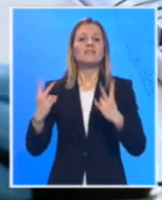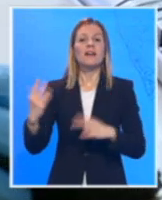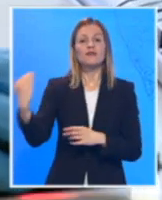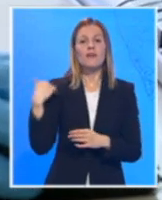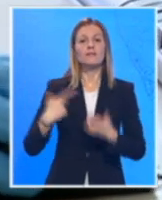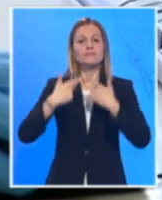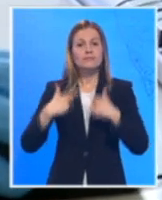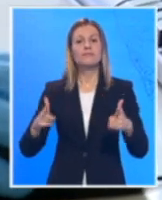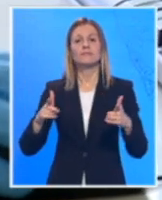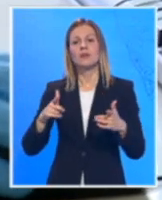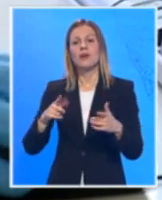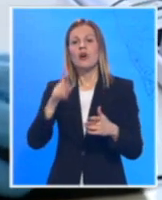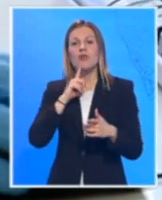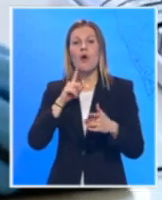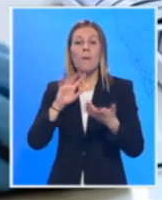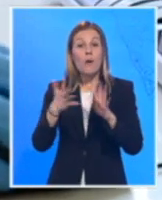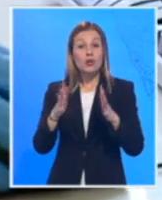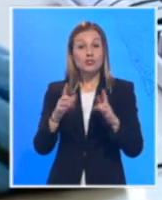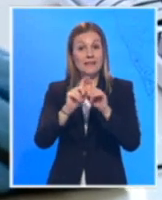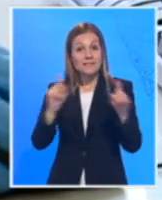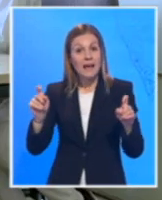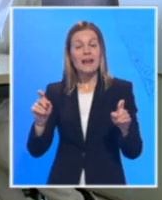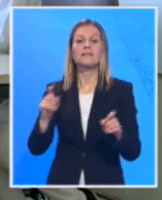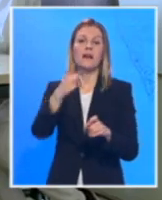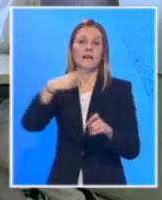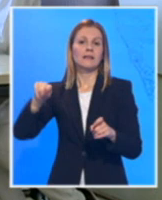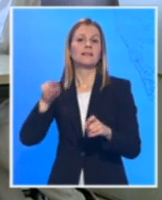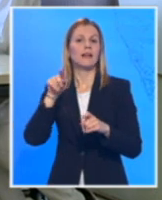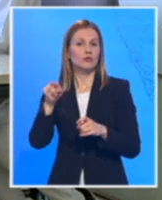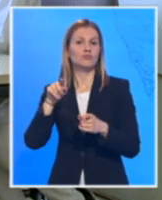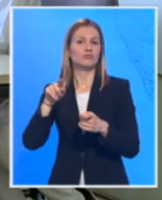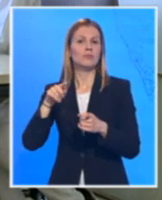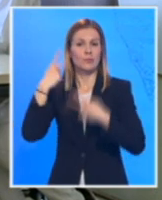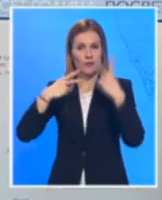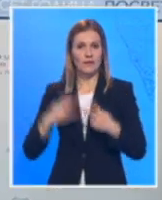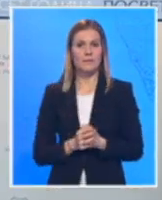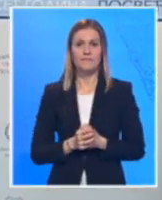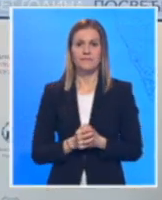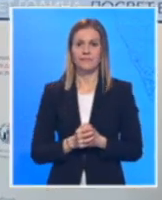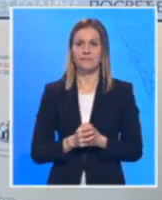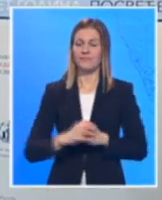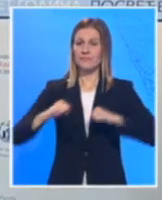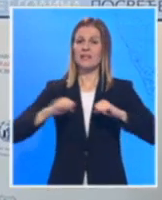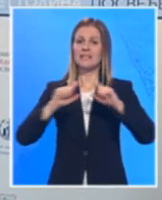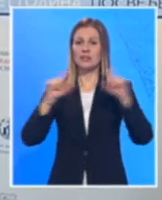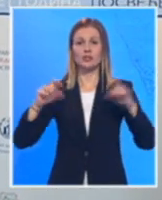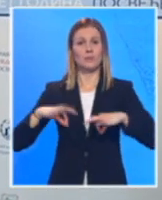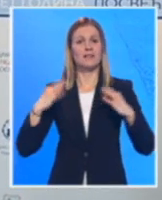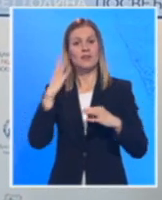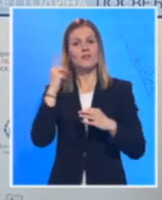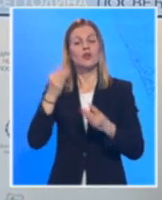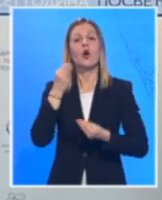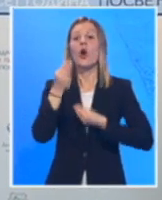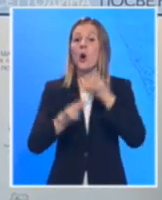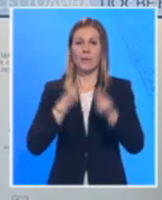za upućivanje potencijalno zaraženih u jedan od nedavno otvorenih respiratornih centara. Naglašava direktor Doma zdravlja Novi Sad i pojašnjava